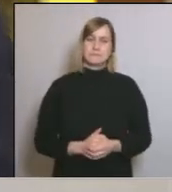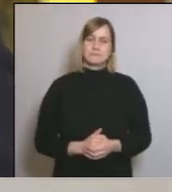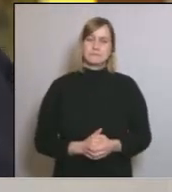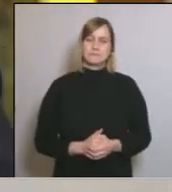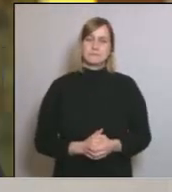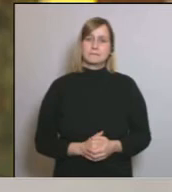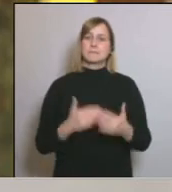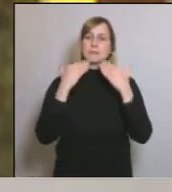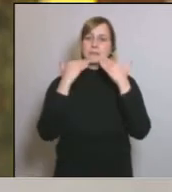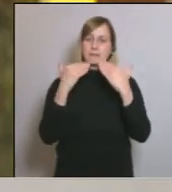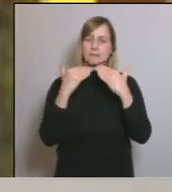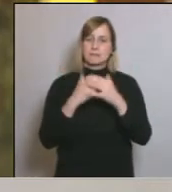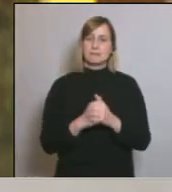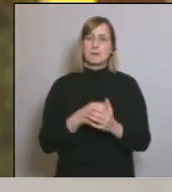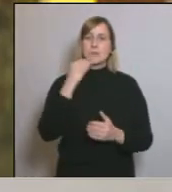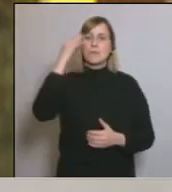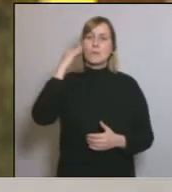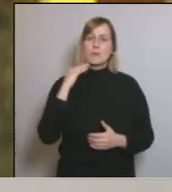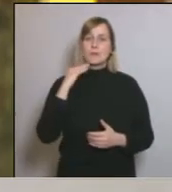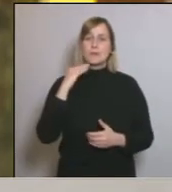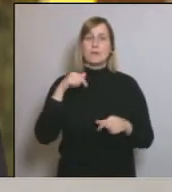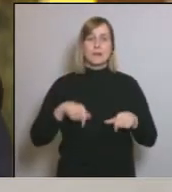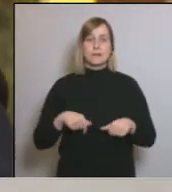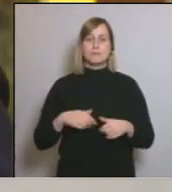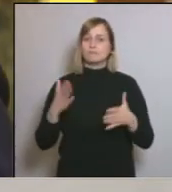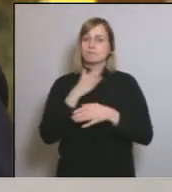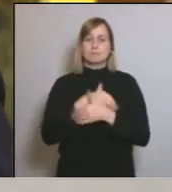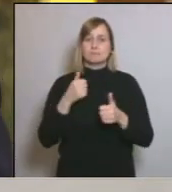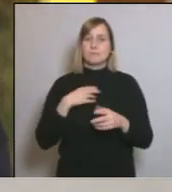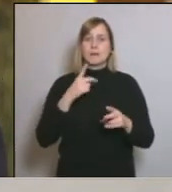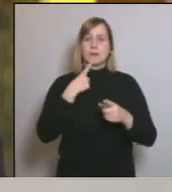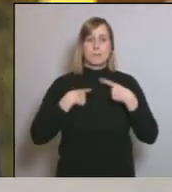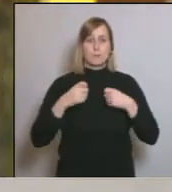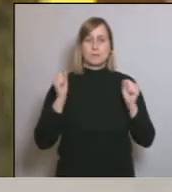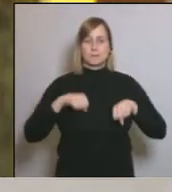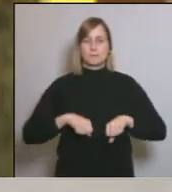moltes gràcies molt bon dia des de Canonges i estic a la vostra disposició per les preguntes